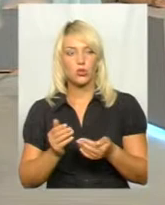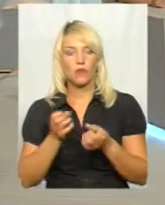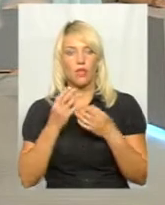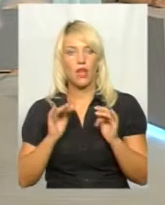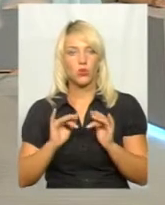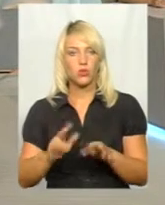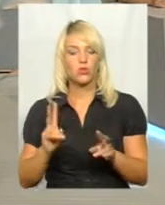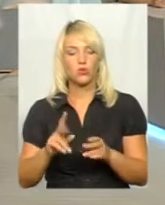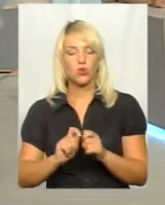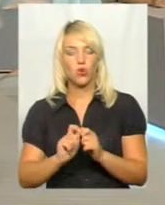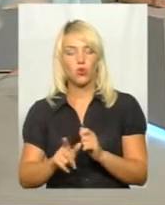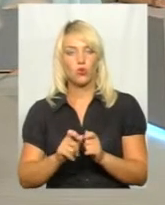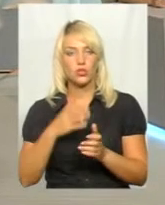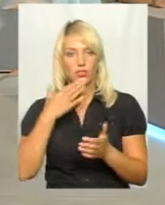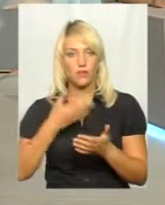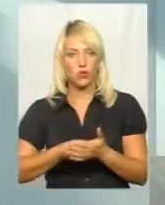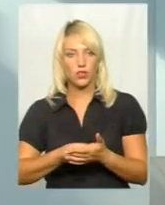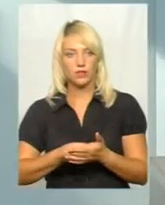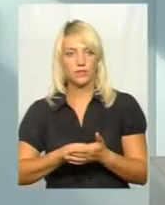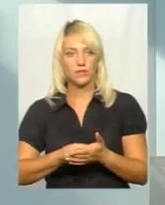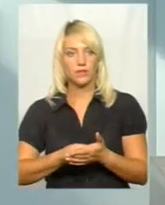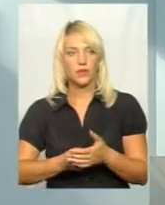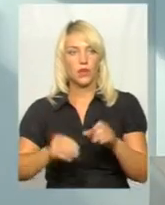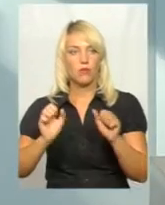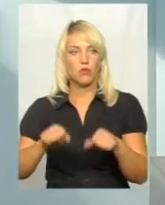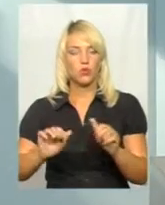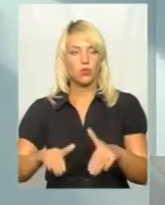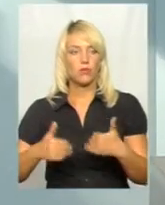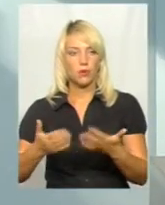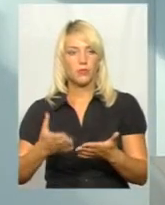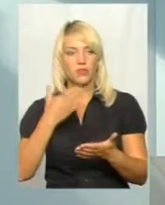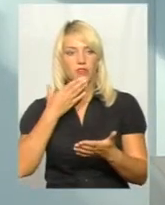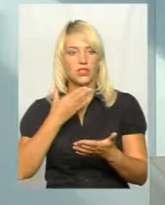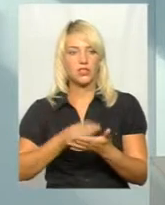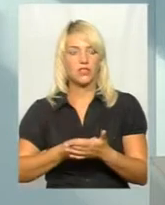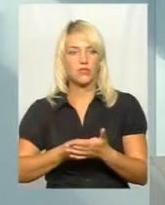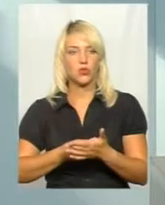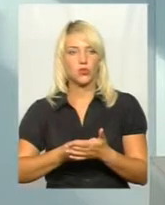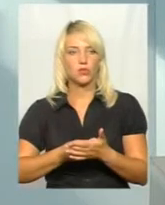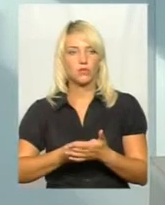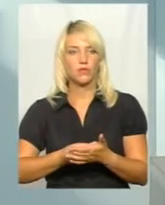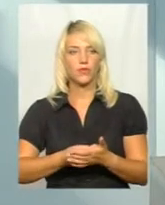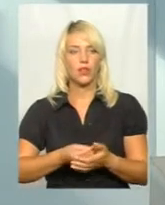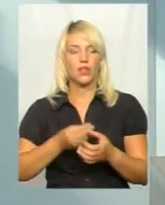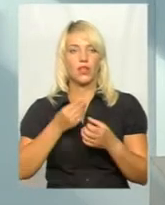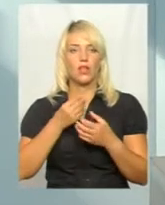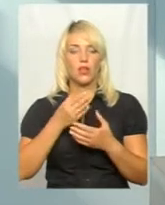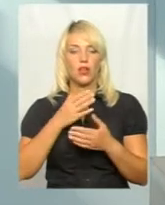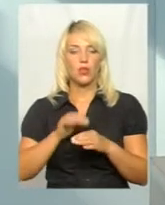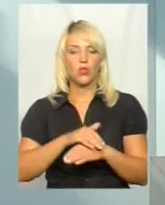вкладають свої кошти і можуть запропонувати свою, як то кажуть, добру працю.